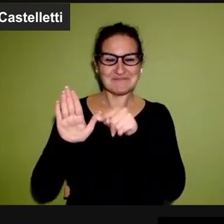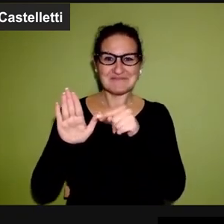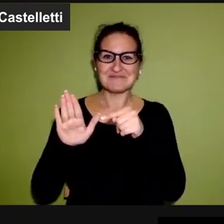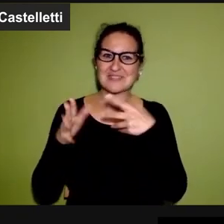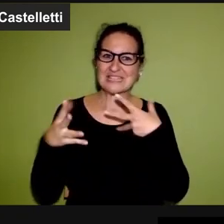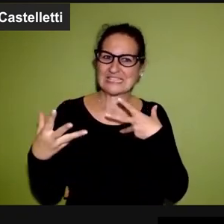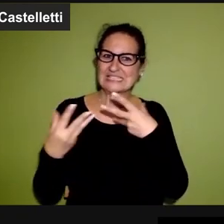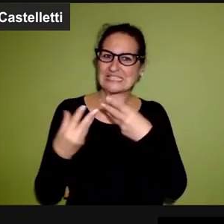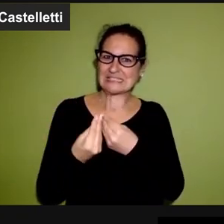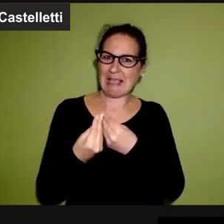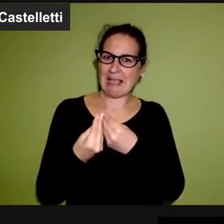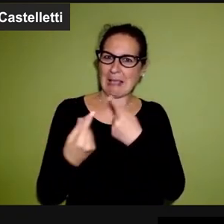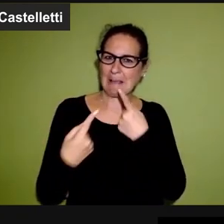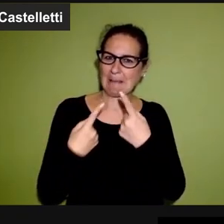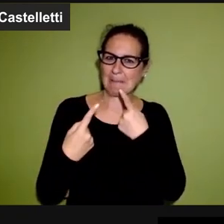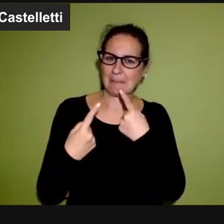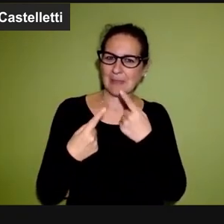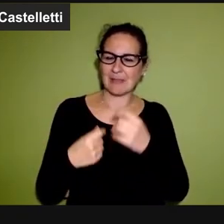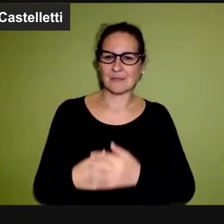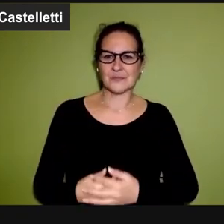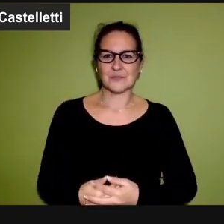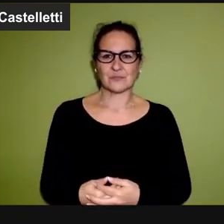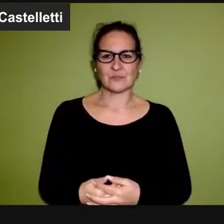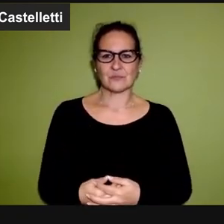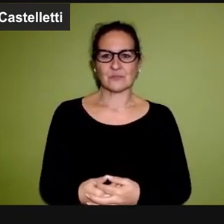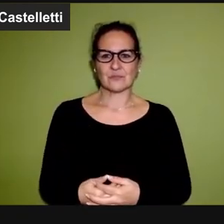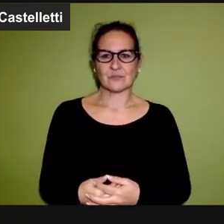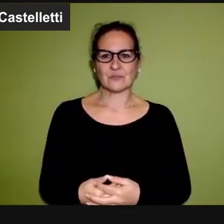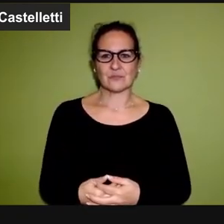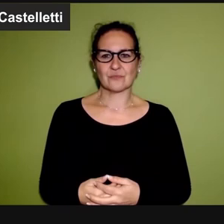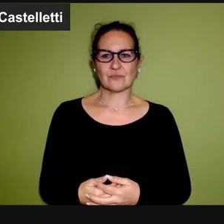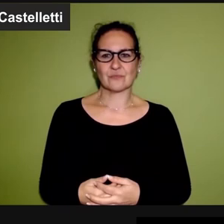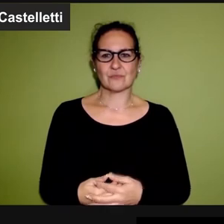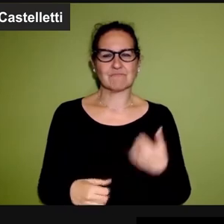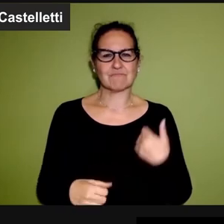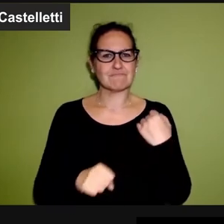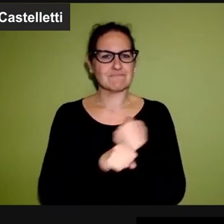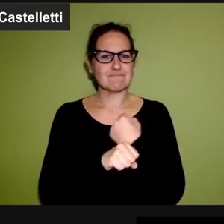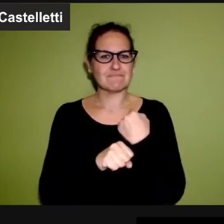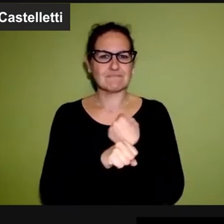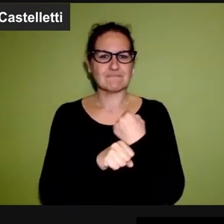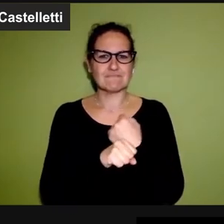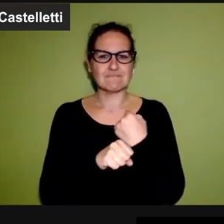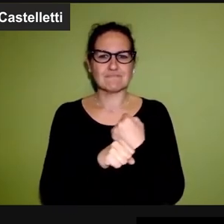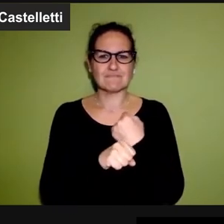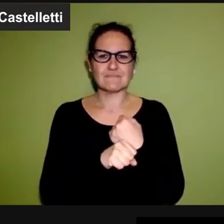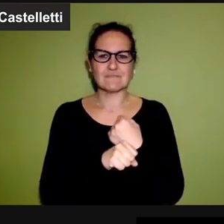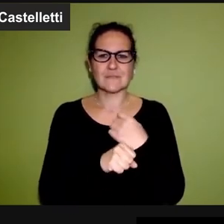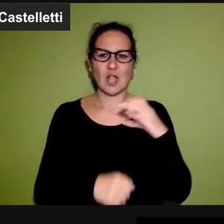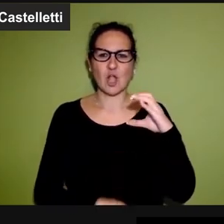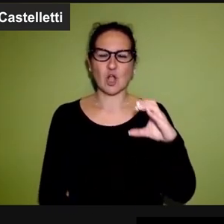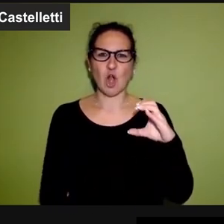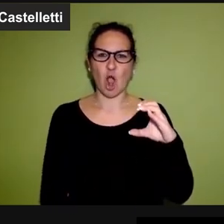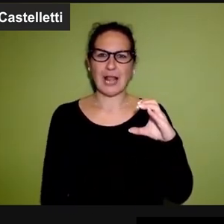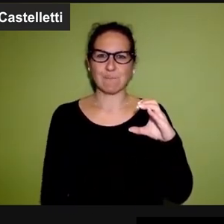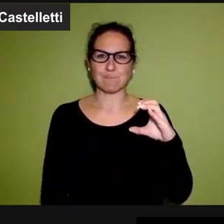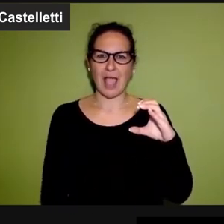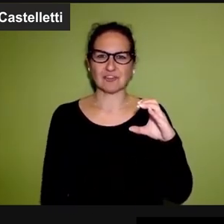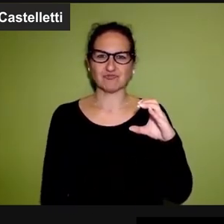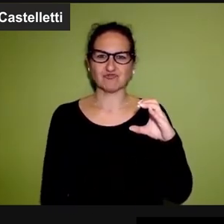e commentare velocemente è un brevissimo lavoro di